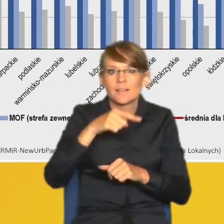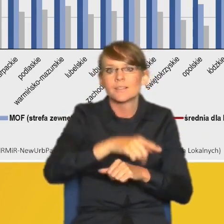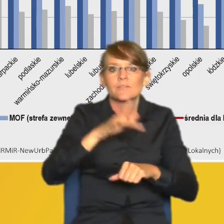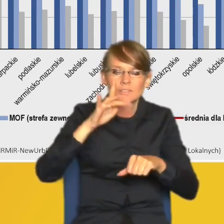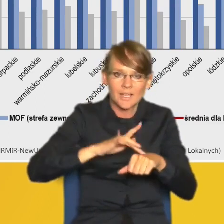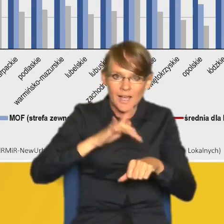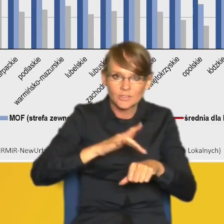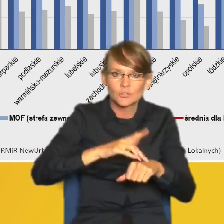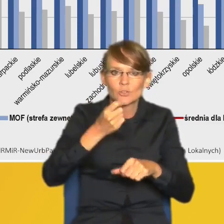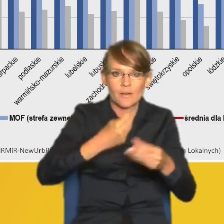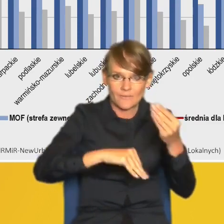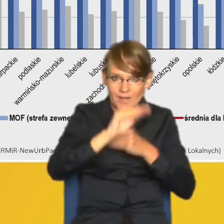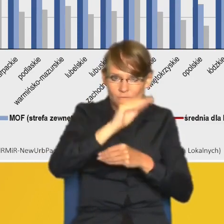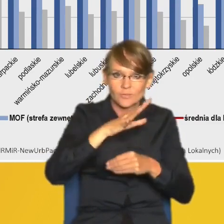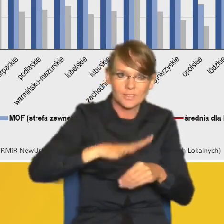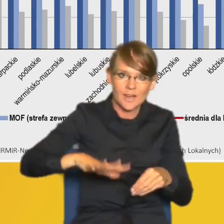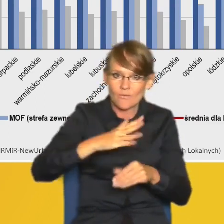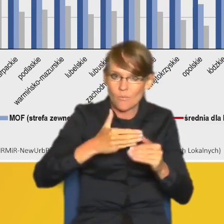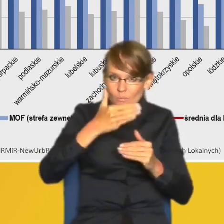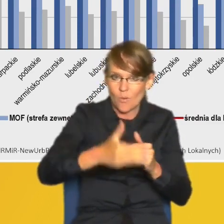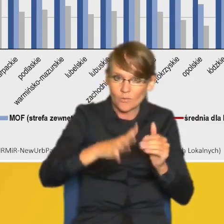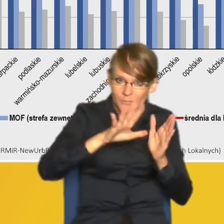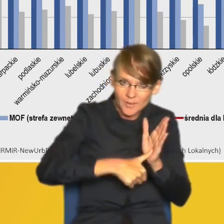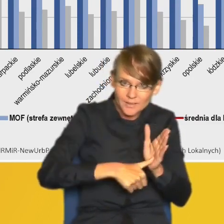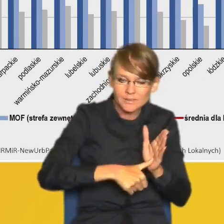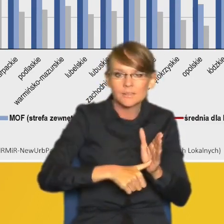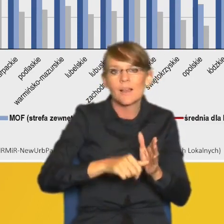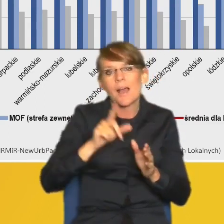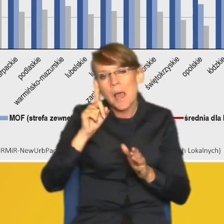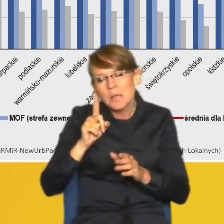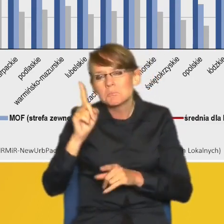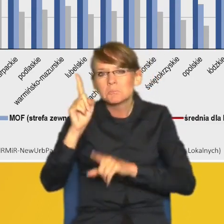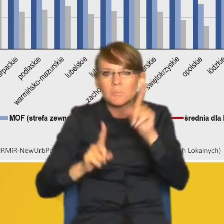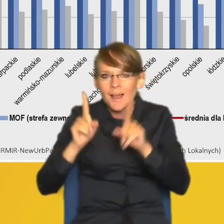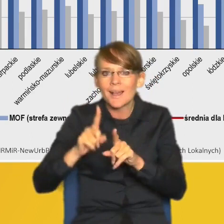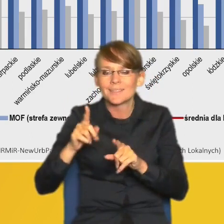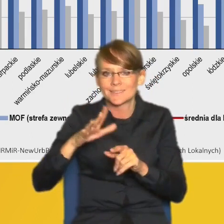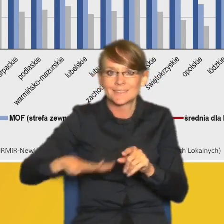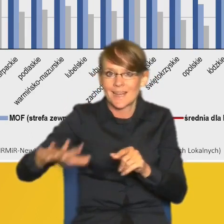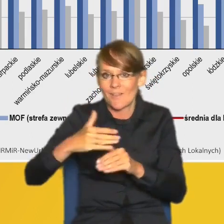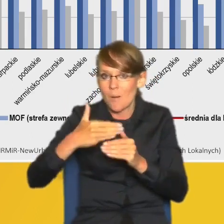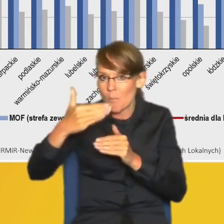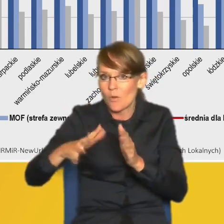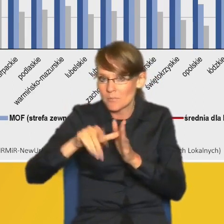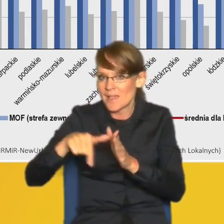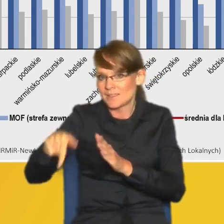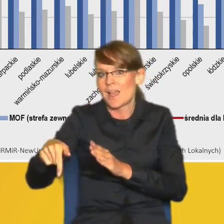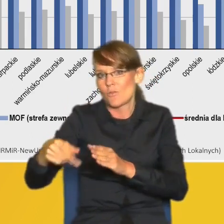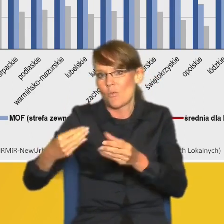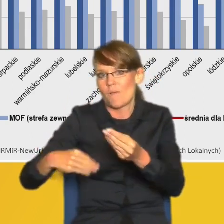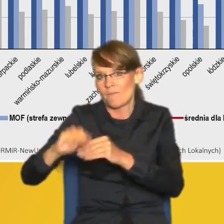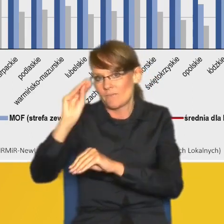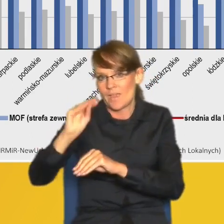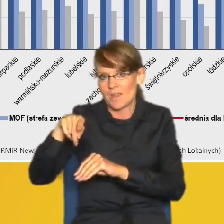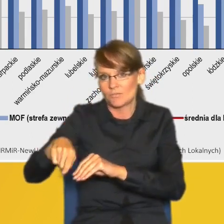wyższa w strefach podmiejskich, choć w niektórych strefach podmiejskich to właśnie ta strefa dominuje nad miastem. Jeśli